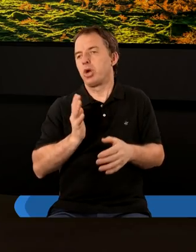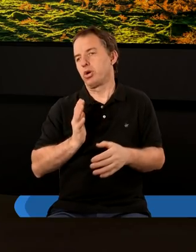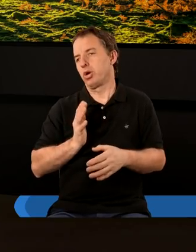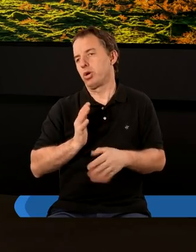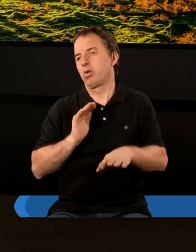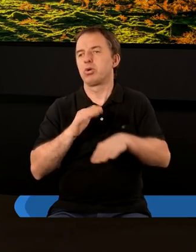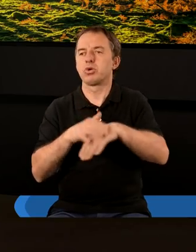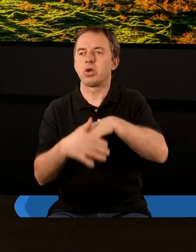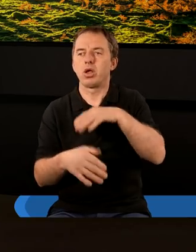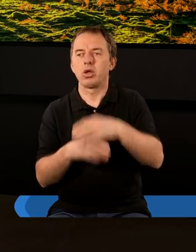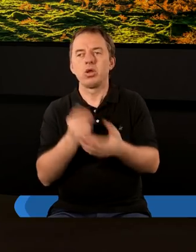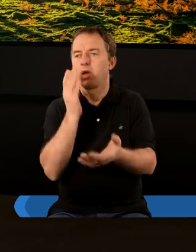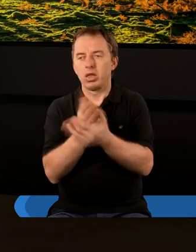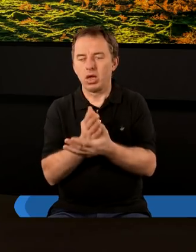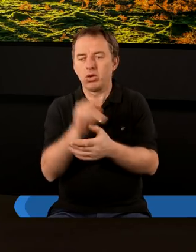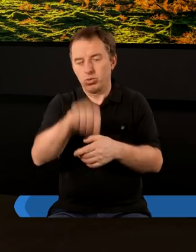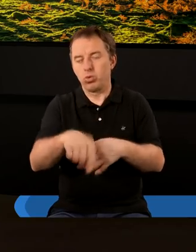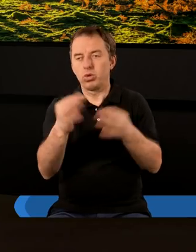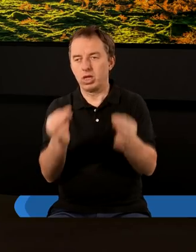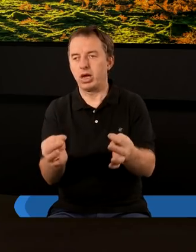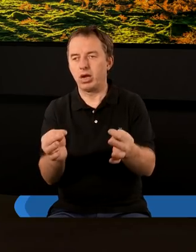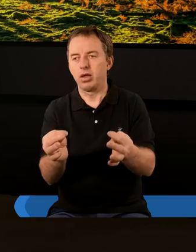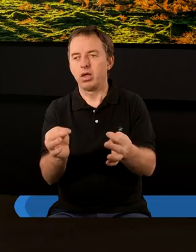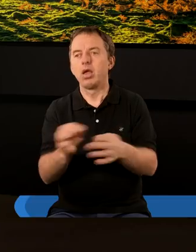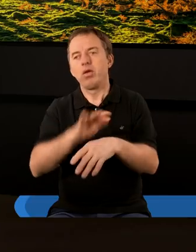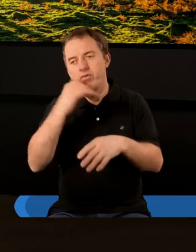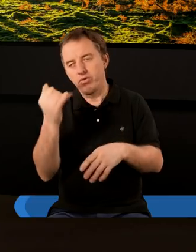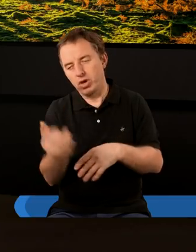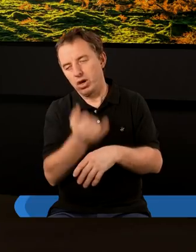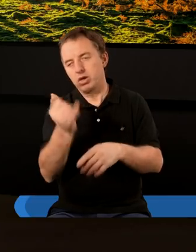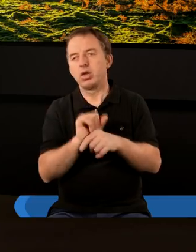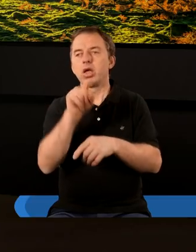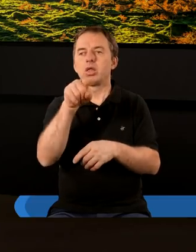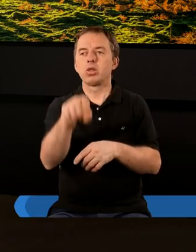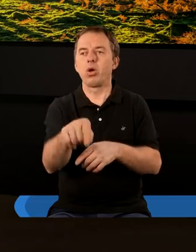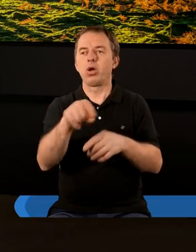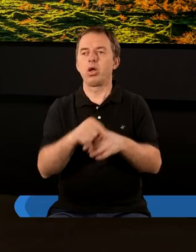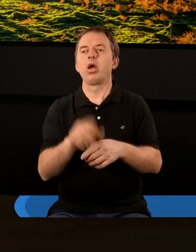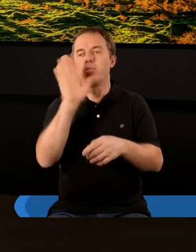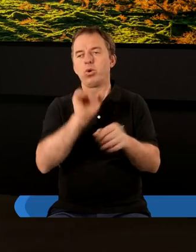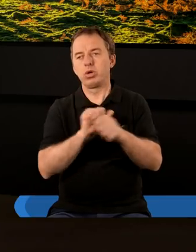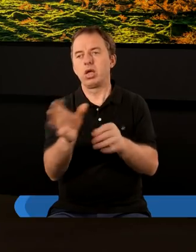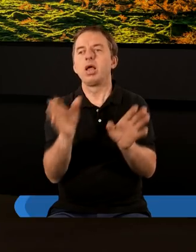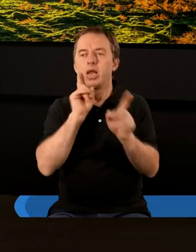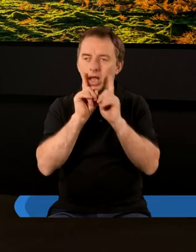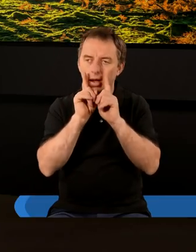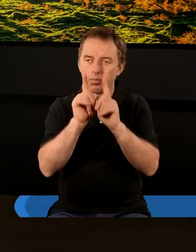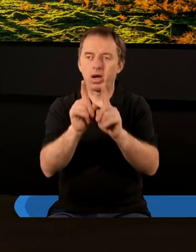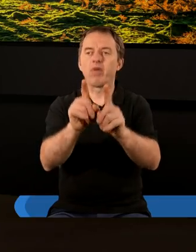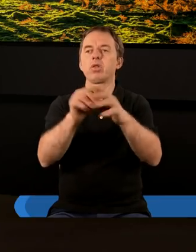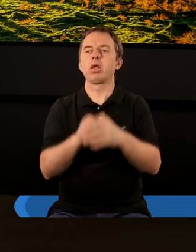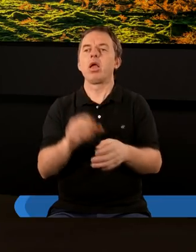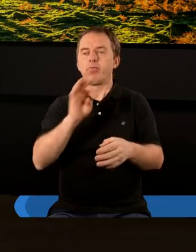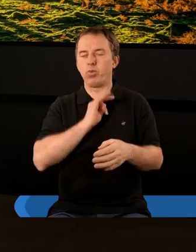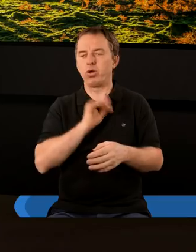przeżyciem szczęściem nie tylko tutaj teraz ale i w wieczności jest to gdy Bóg jest naprawdę